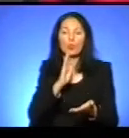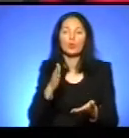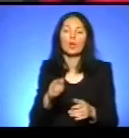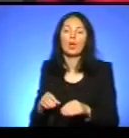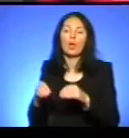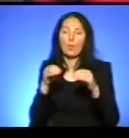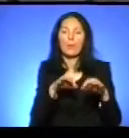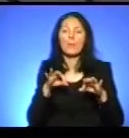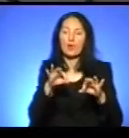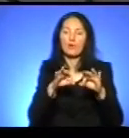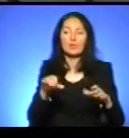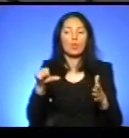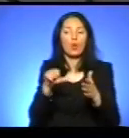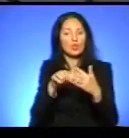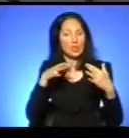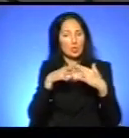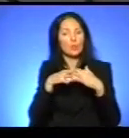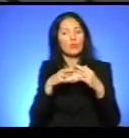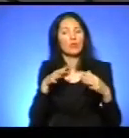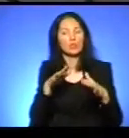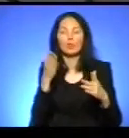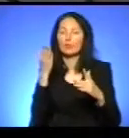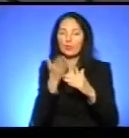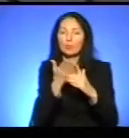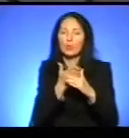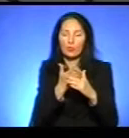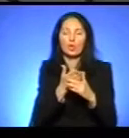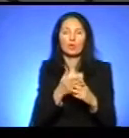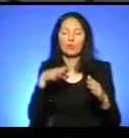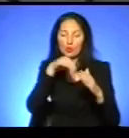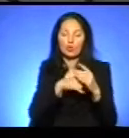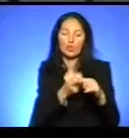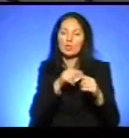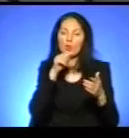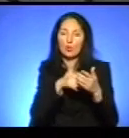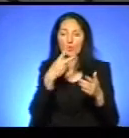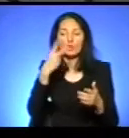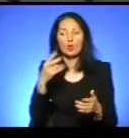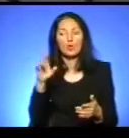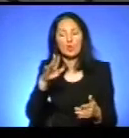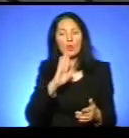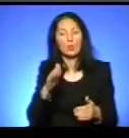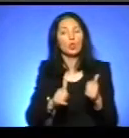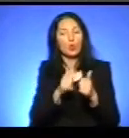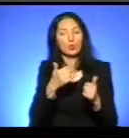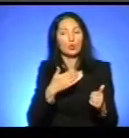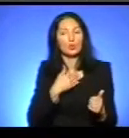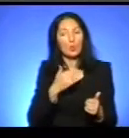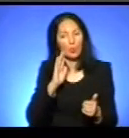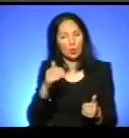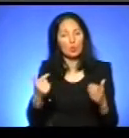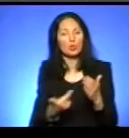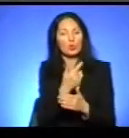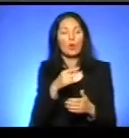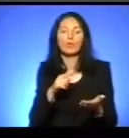учасників бойових дій. І включили цей пункт? Обов'язково, так. І зараз у 22 серпня буде знову конкурс, і ми будемо знову на